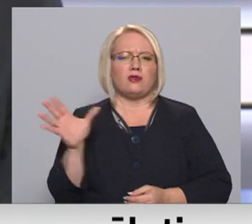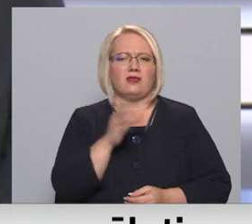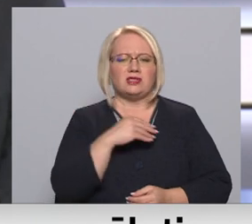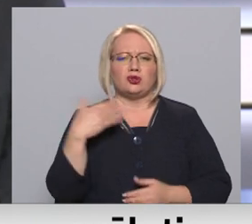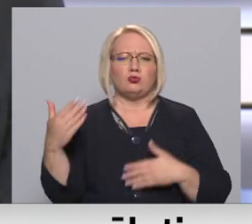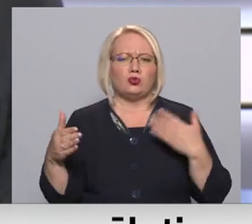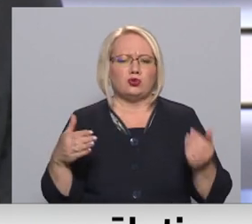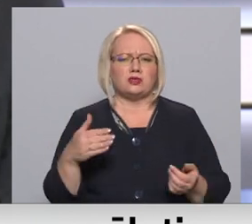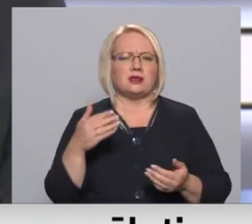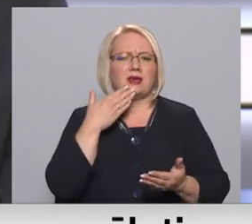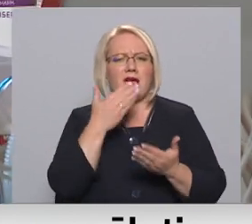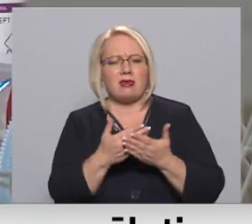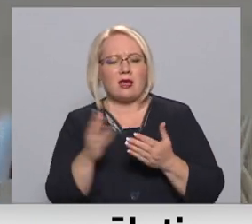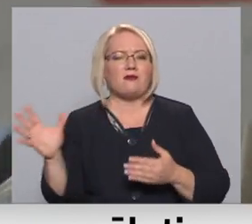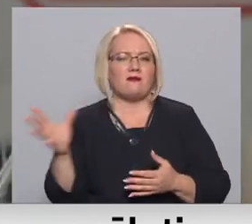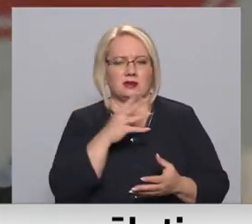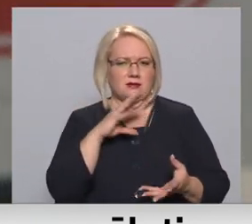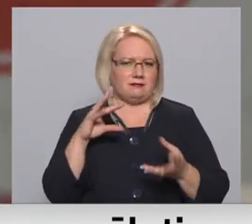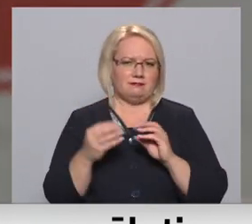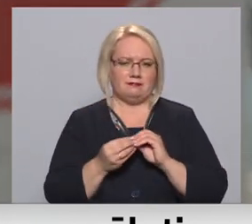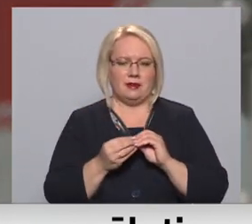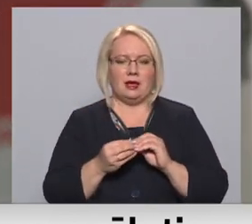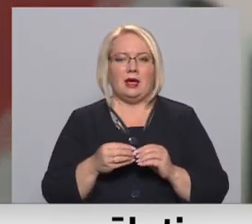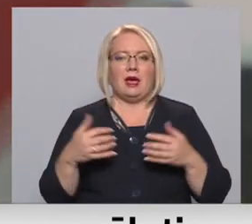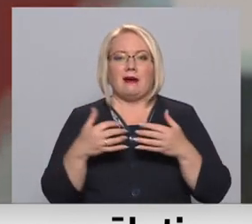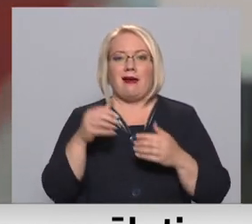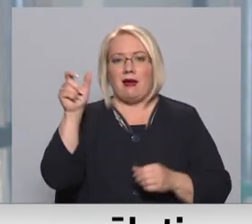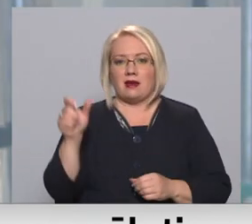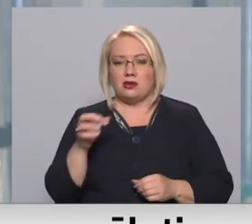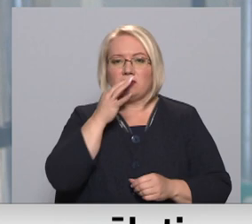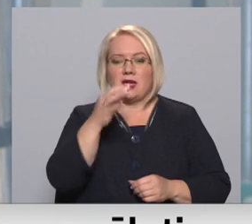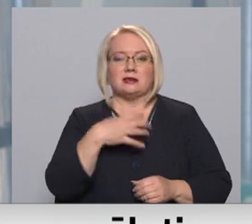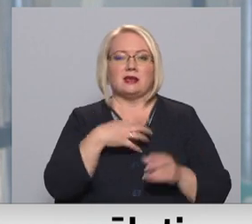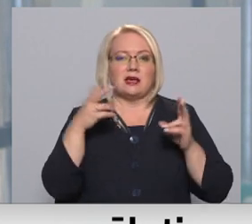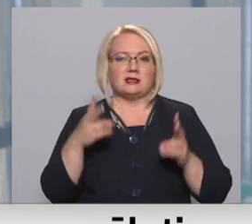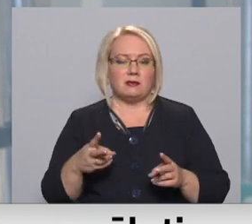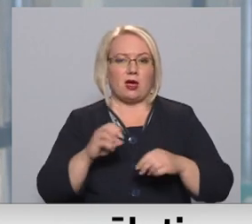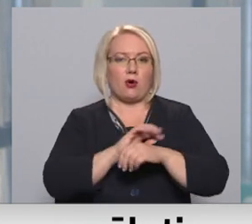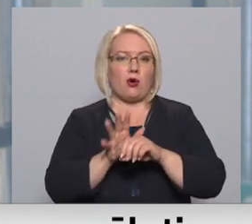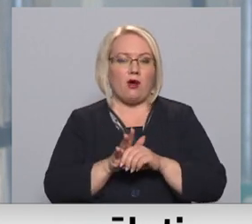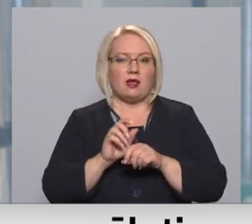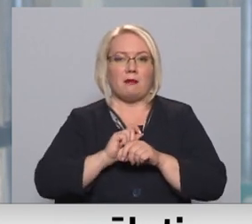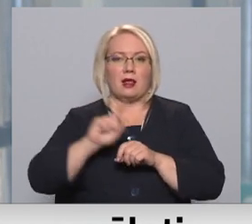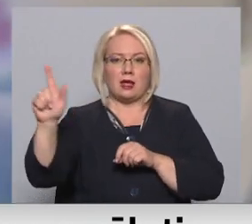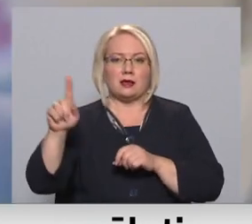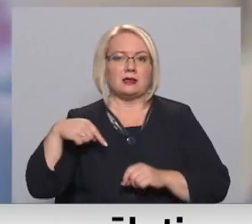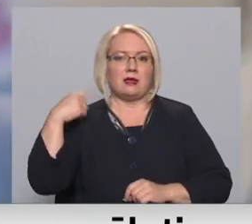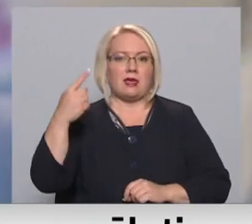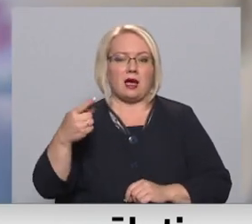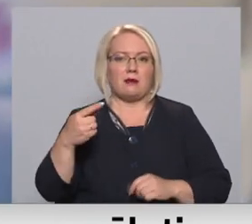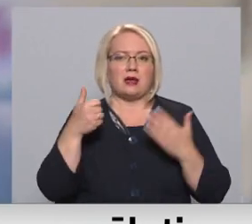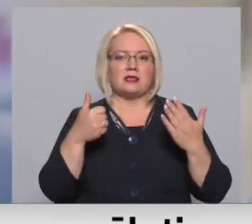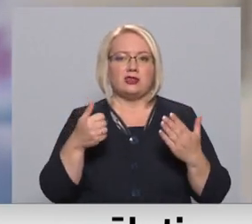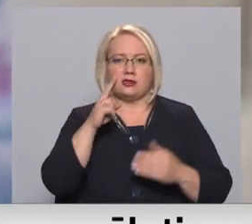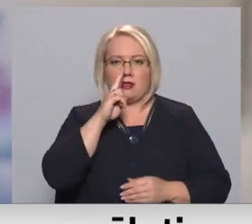visas ieteikumus un tā tālāk. Krišānis Kariņš parēdz, ka saslimstība ar Covid-19 palielināsies nākamās sešas